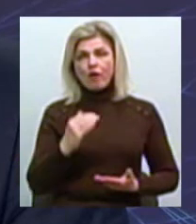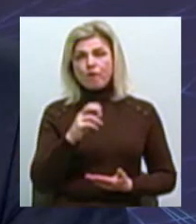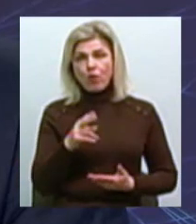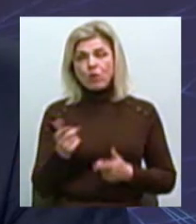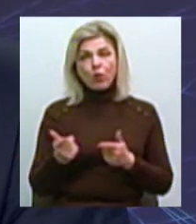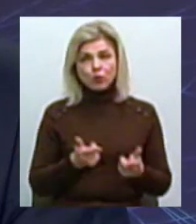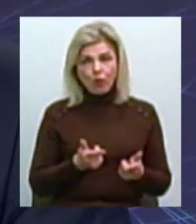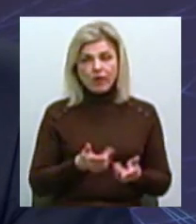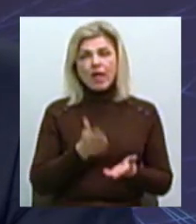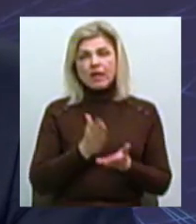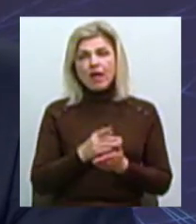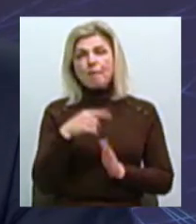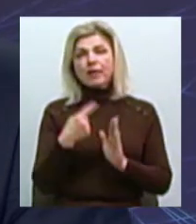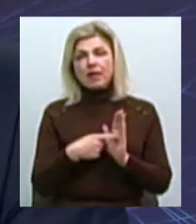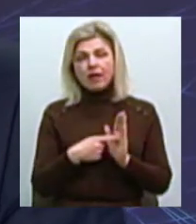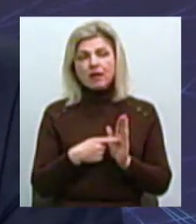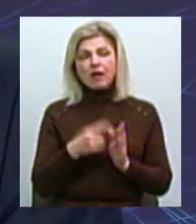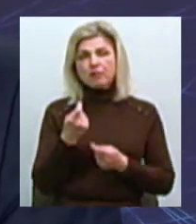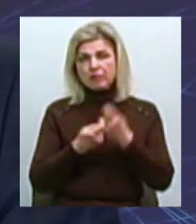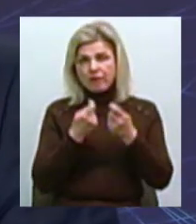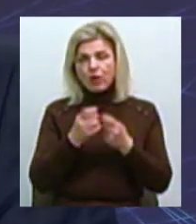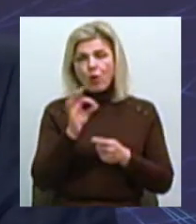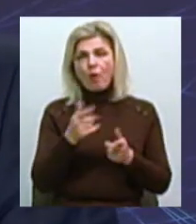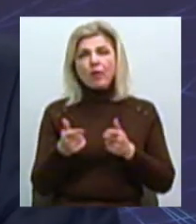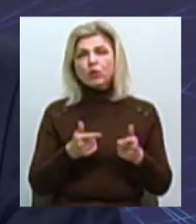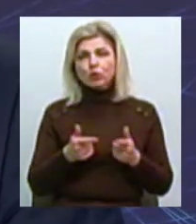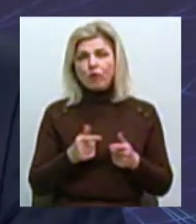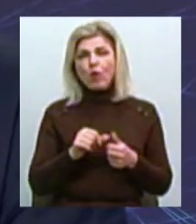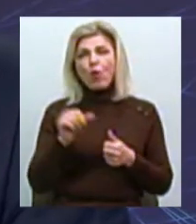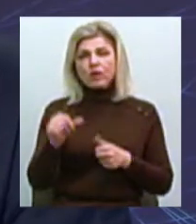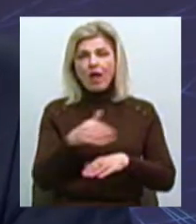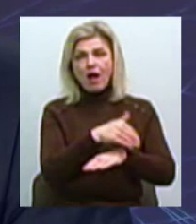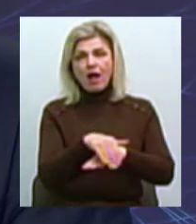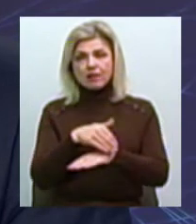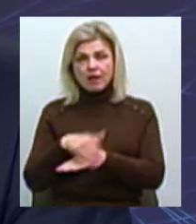готові Є деякі питання щодо підготовки окремих адрес